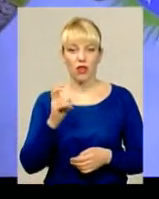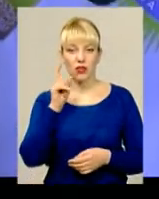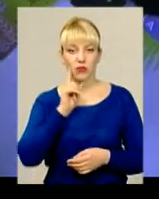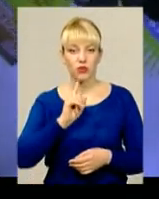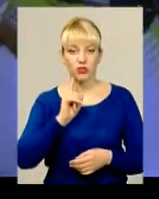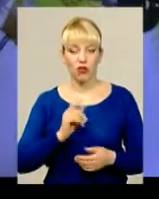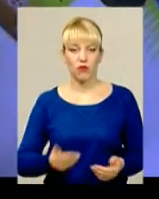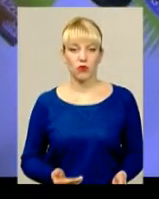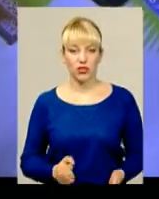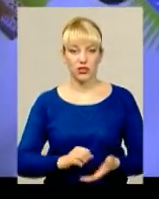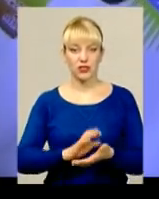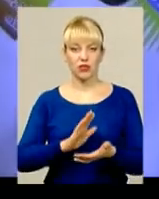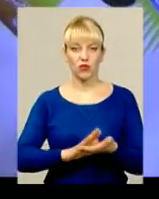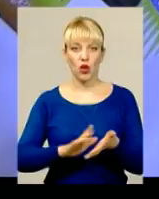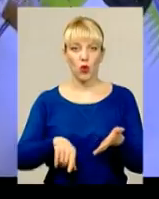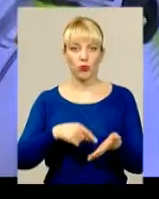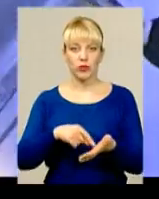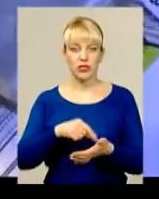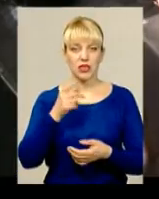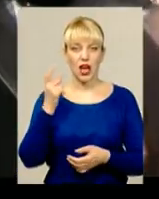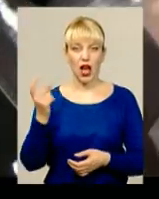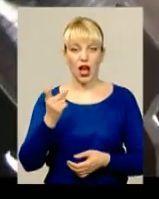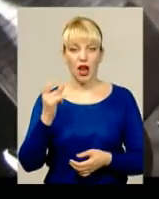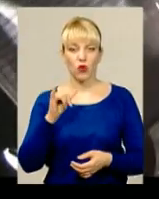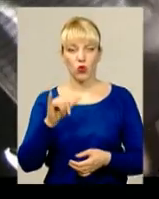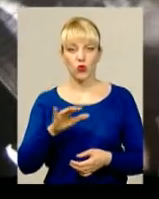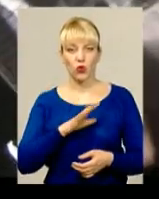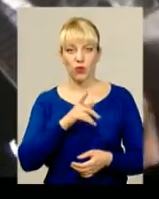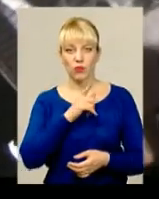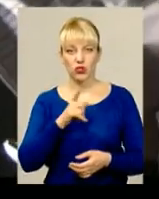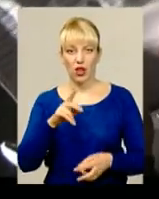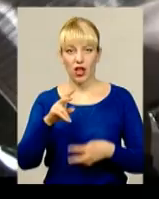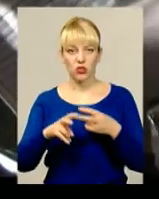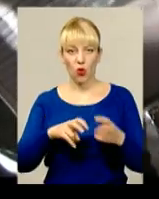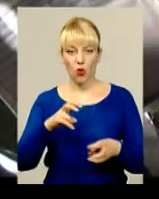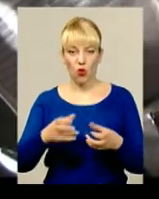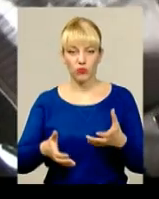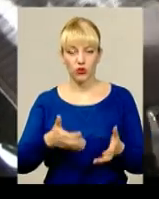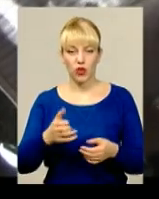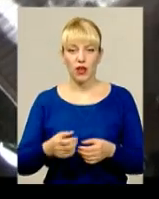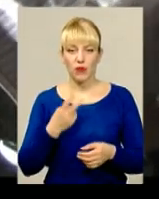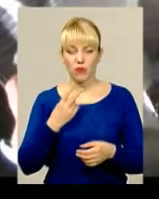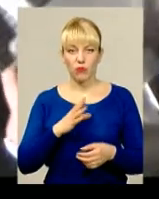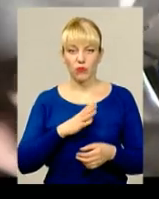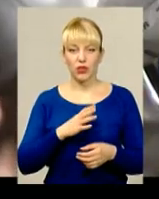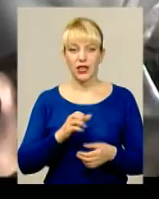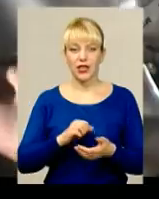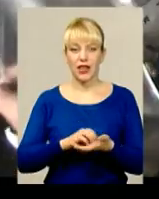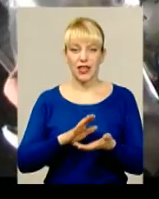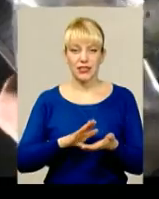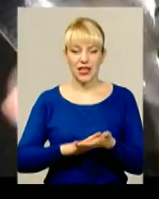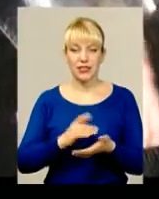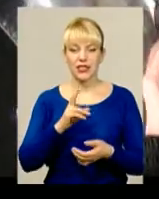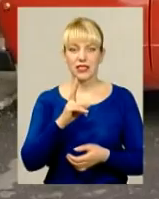проживання та зареєстрований у Харкові. Під час обшуку у нього вилучили викрадений з «Фольксвагена» відеореєстратор та сканер для вимикання